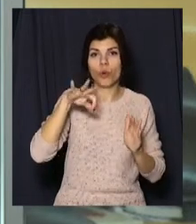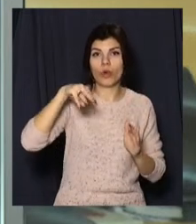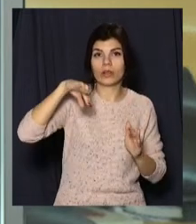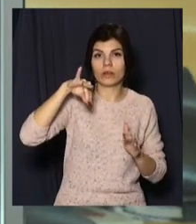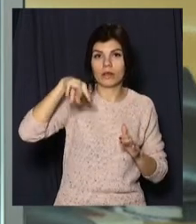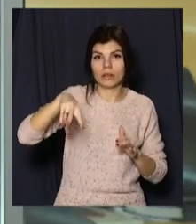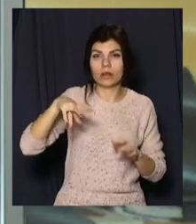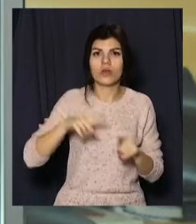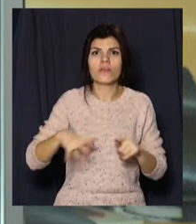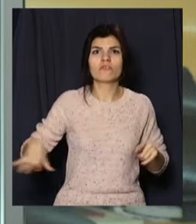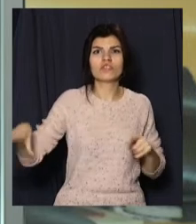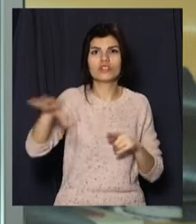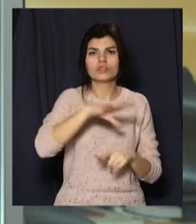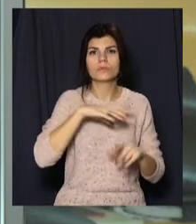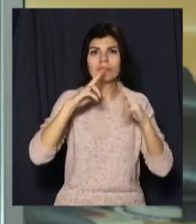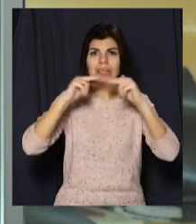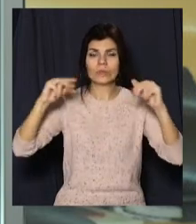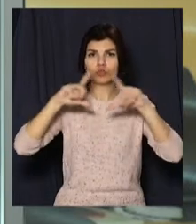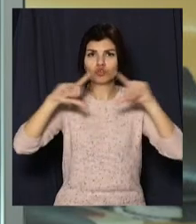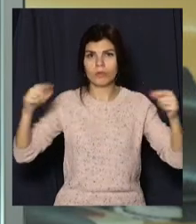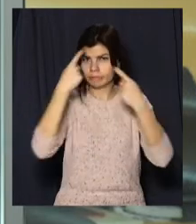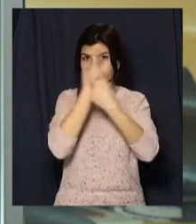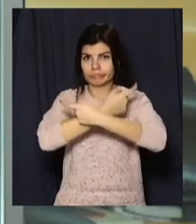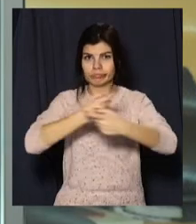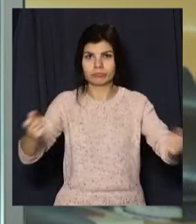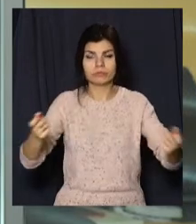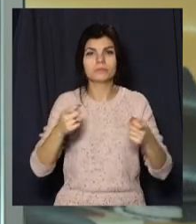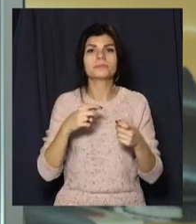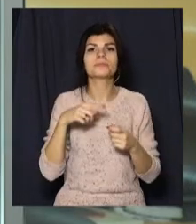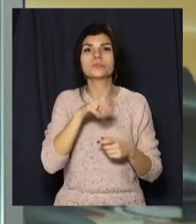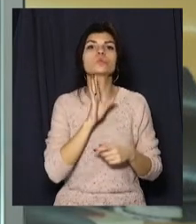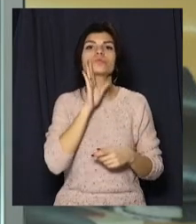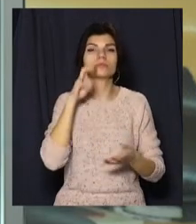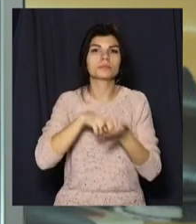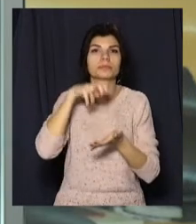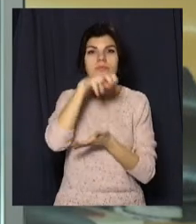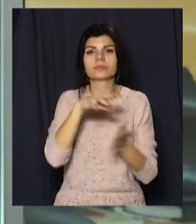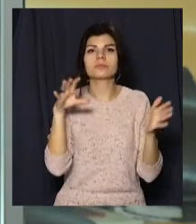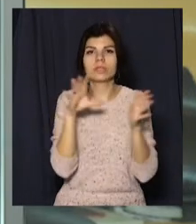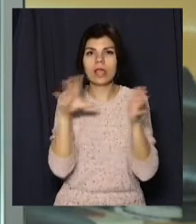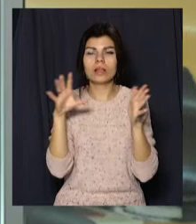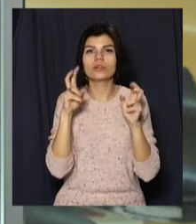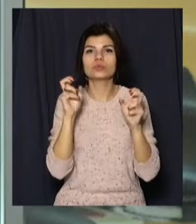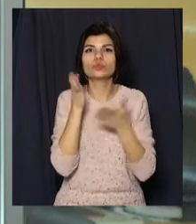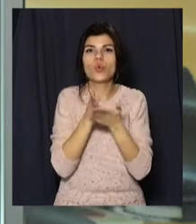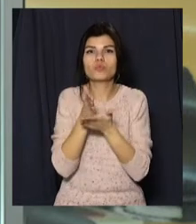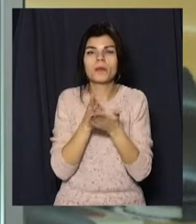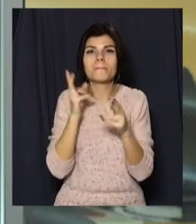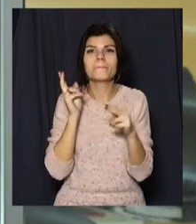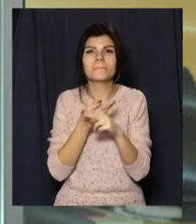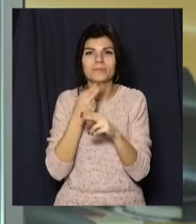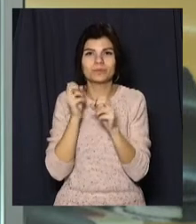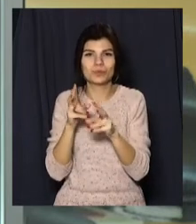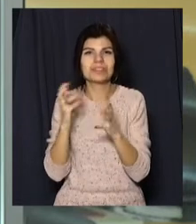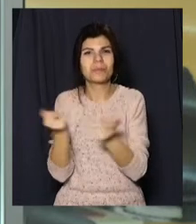отримали одразу всі навчальні заклади Дніпра. Лист від Мінера надійшов зранку до екстрених служб на електронну пошту. Аби